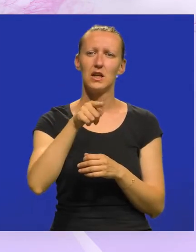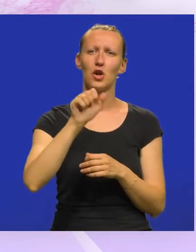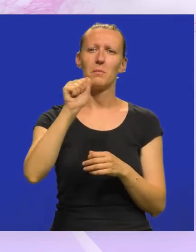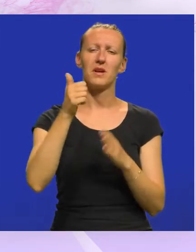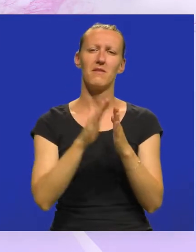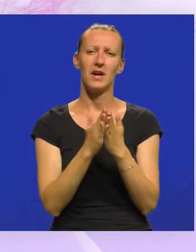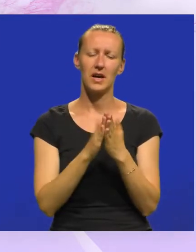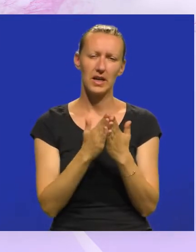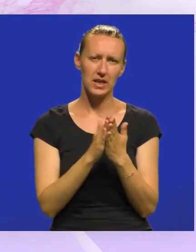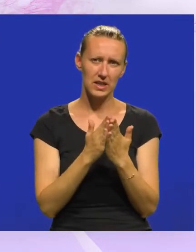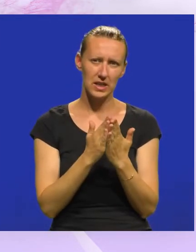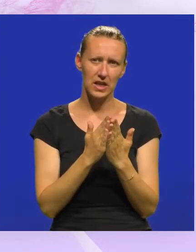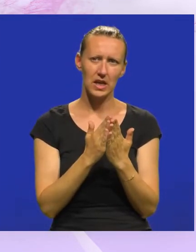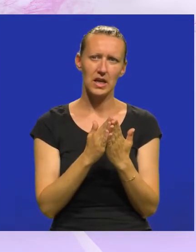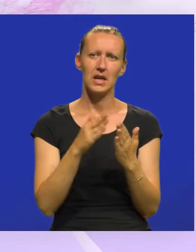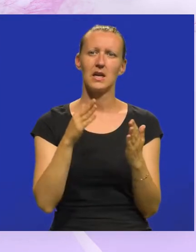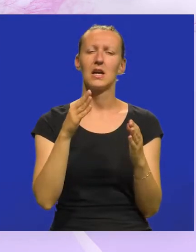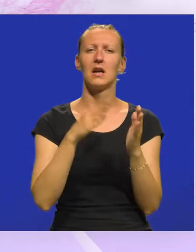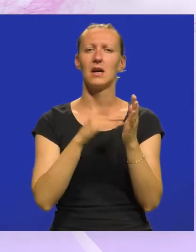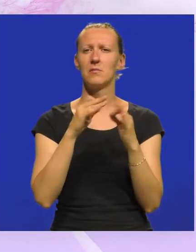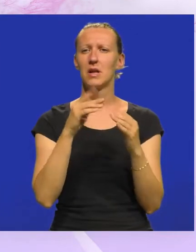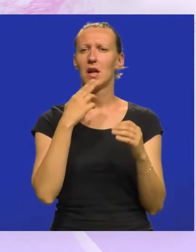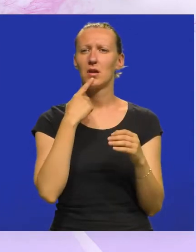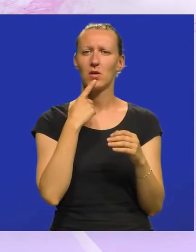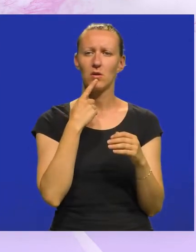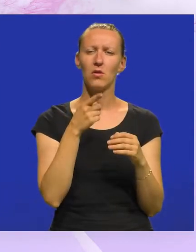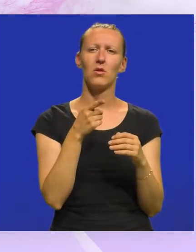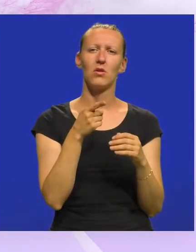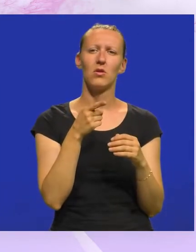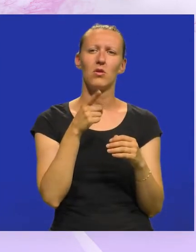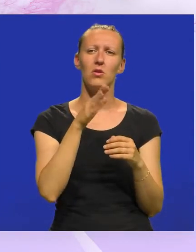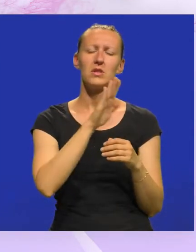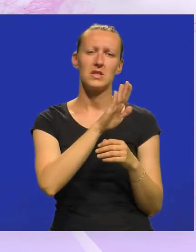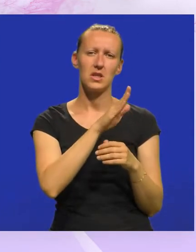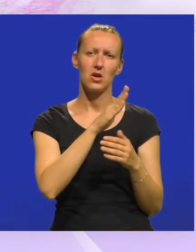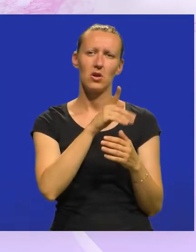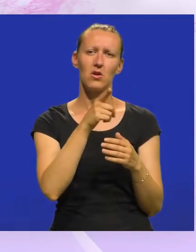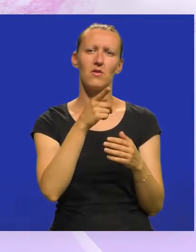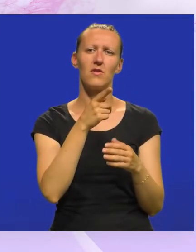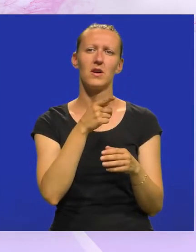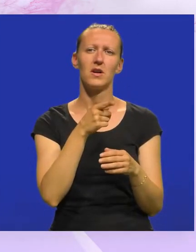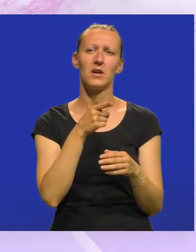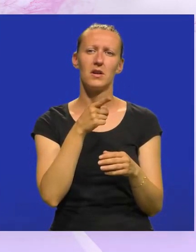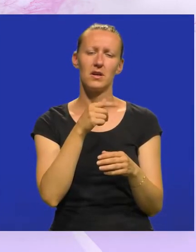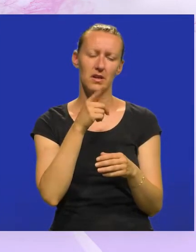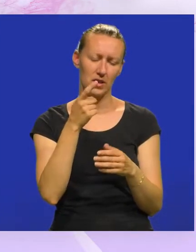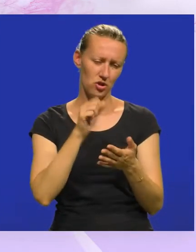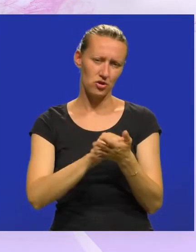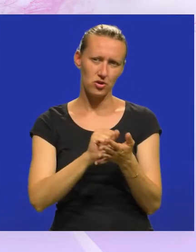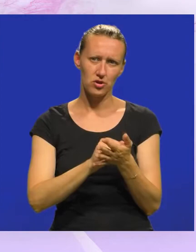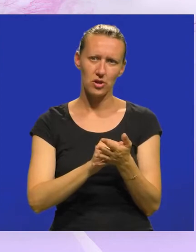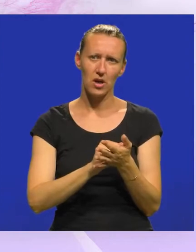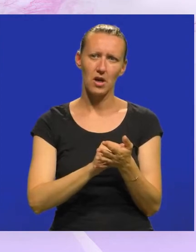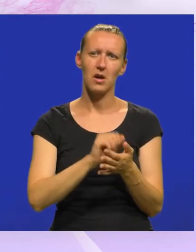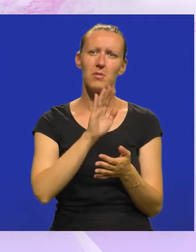prva knjiga Nelide Milani koju s njihove strane znači izdaje.